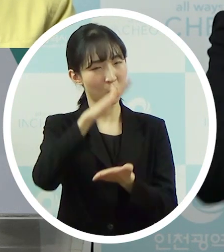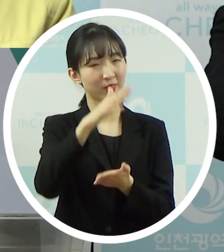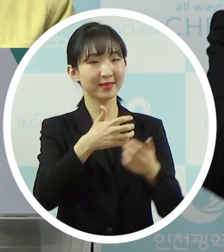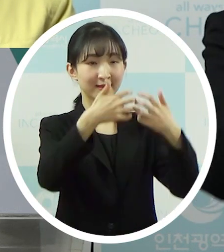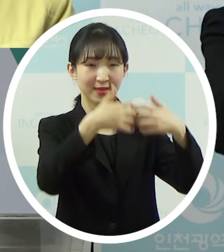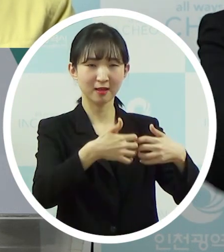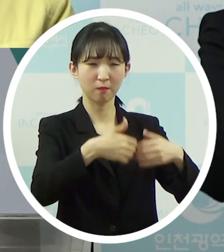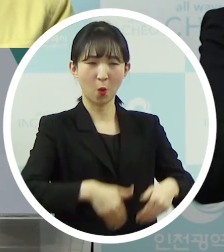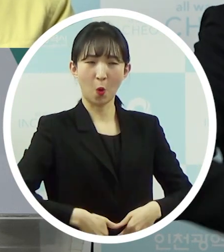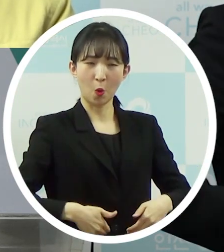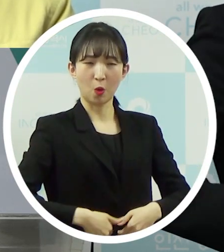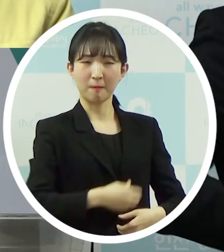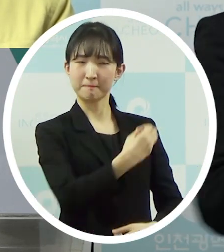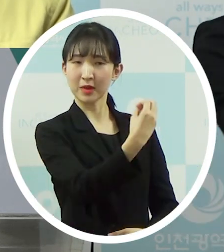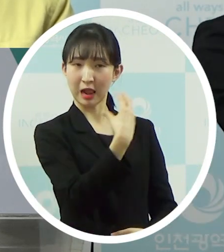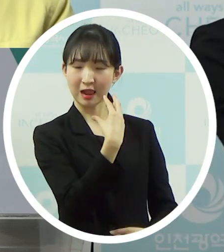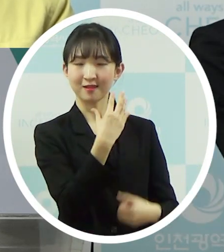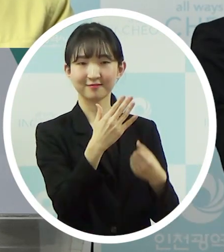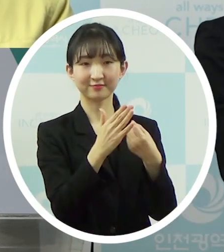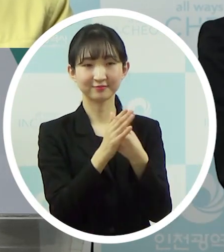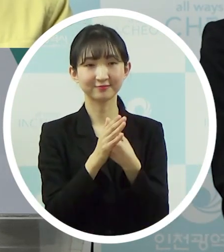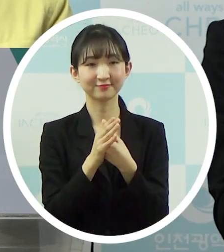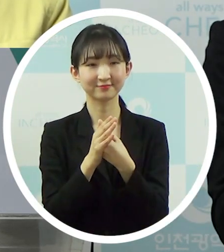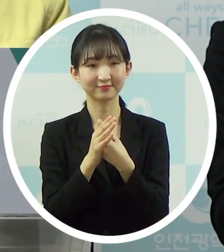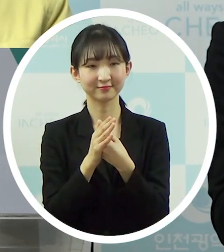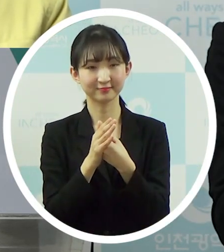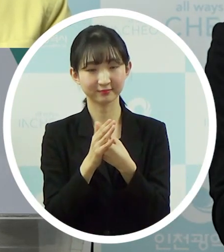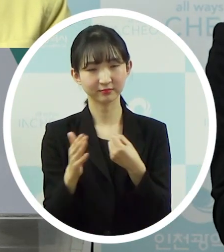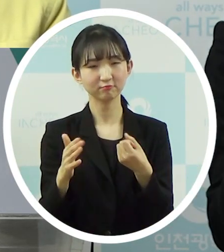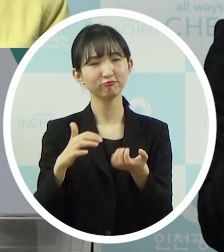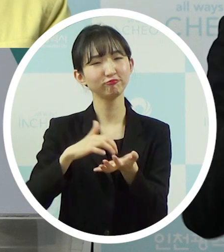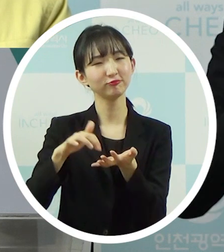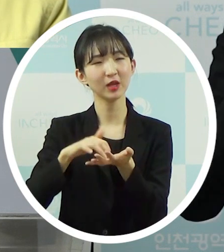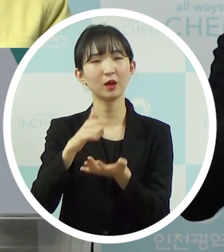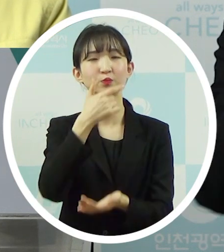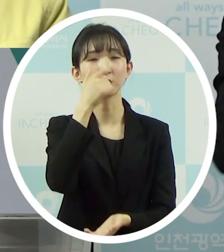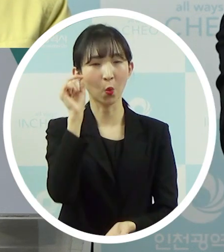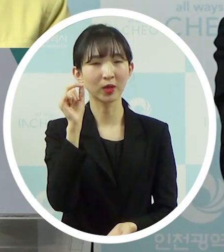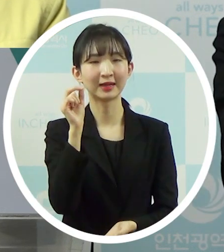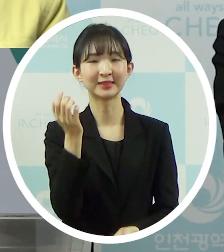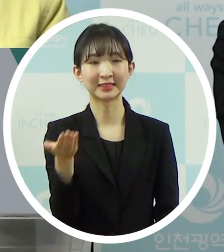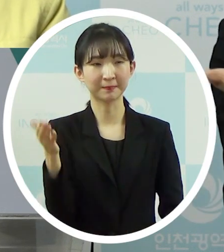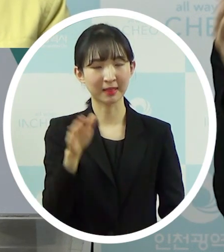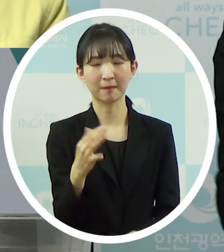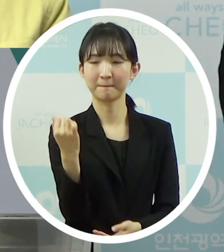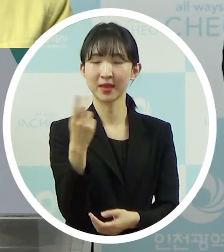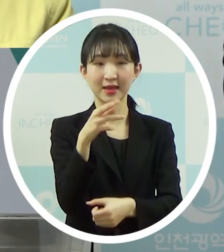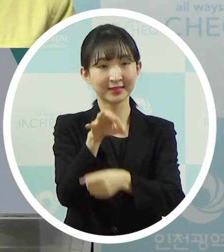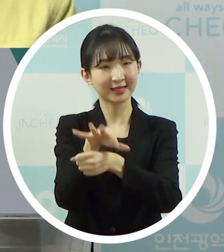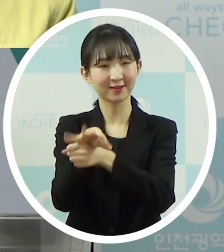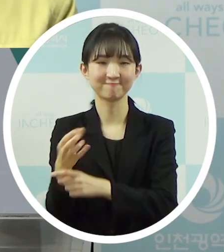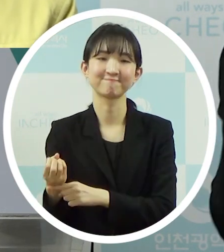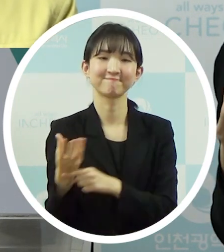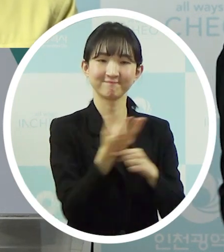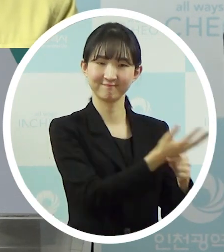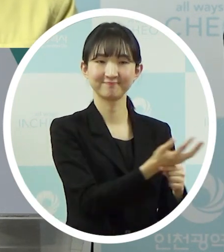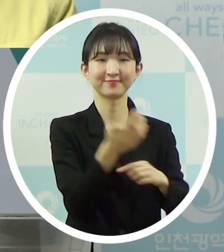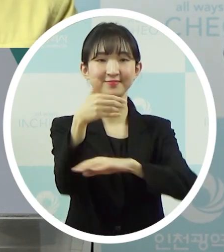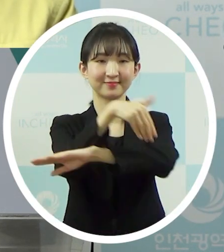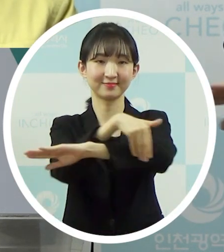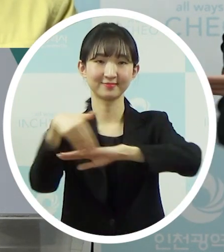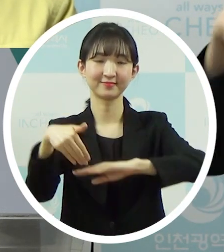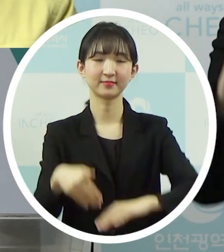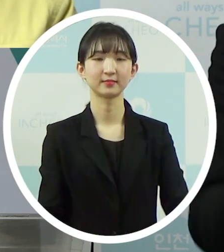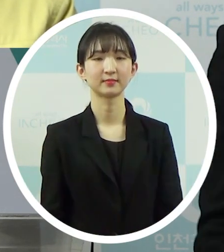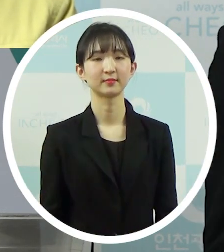학교에서 필요하다고 해서 체온계는 지금 수량은 많지 않습니다만 몇십 개라도 지금 구입해서 전달해 주려고 지금 생각을 하고